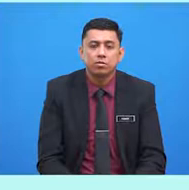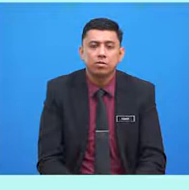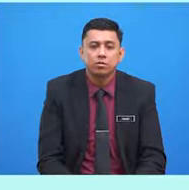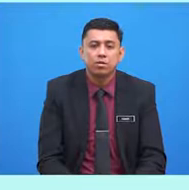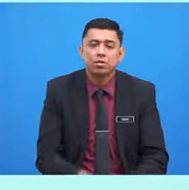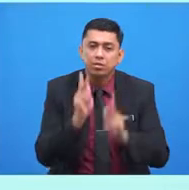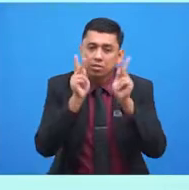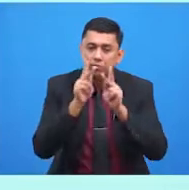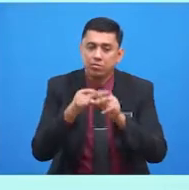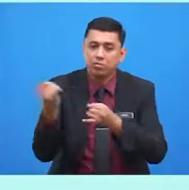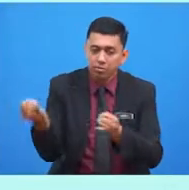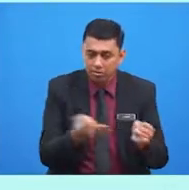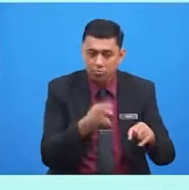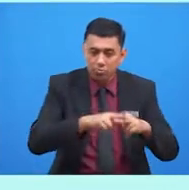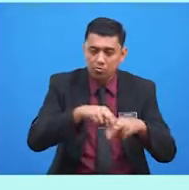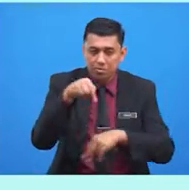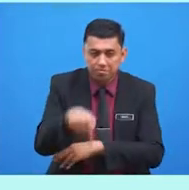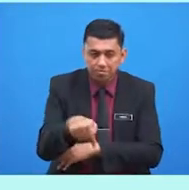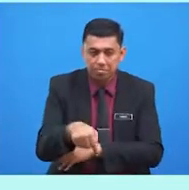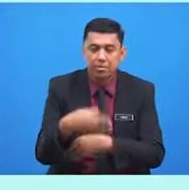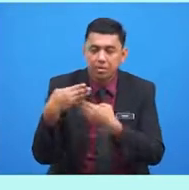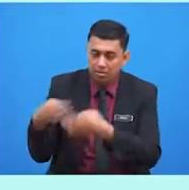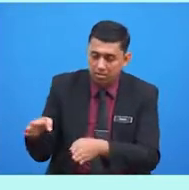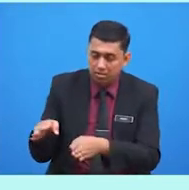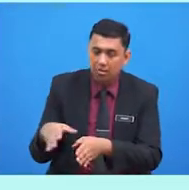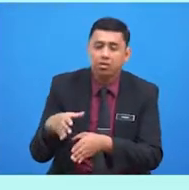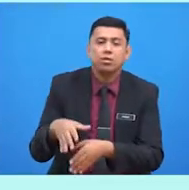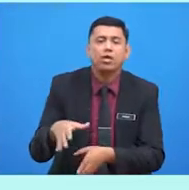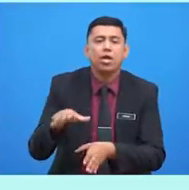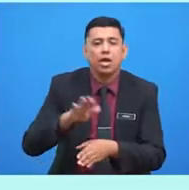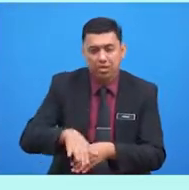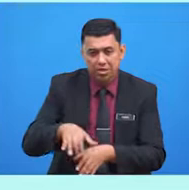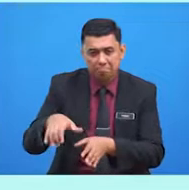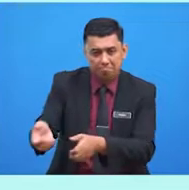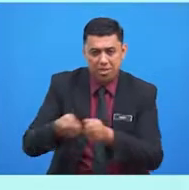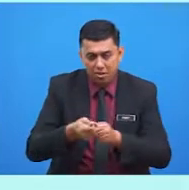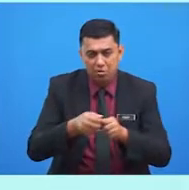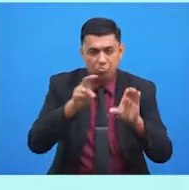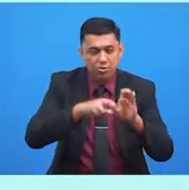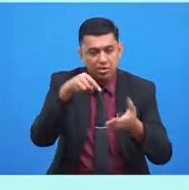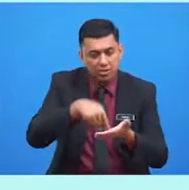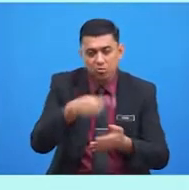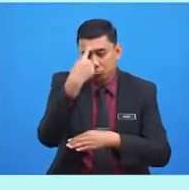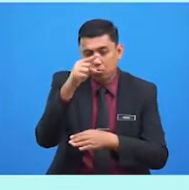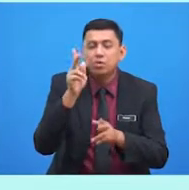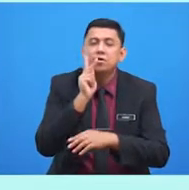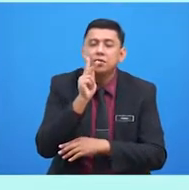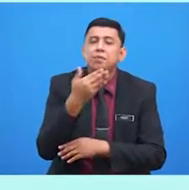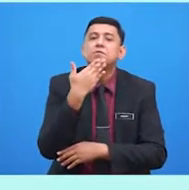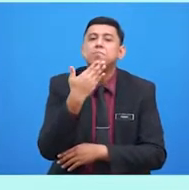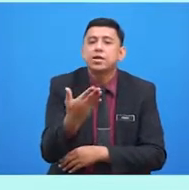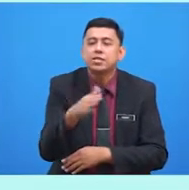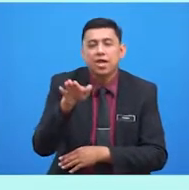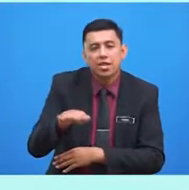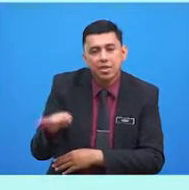Kakak, jemput duduk sini. Biar adik tarik kerusi ini untuk kakak. Terima kasih,